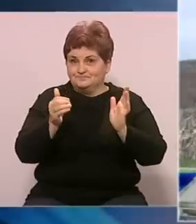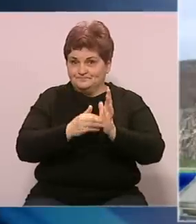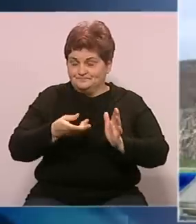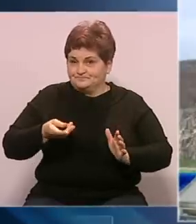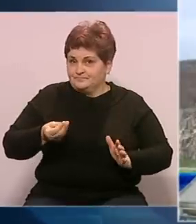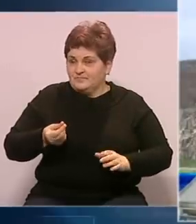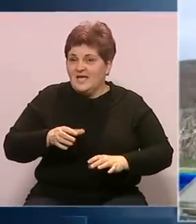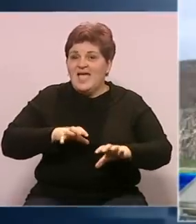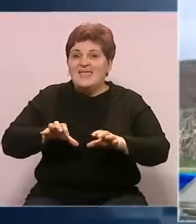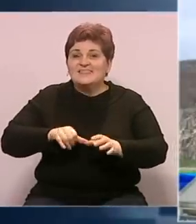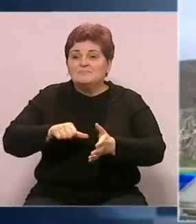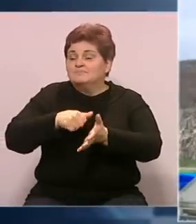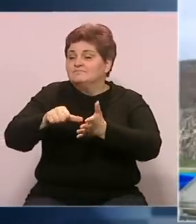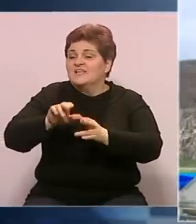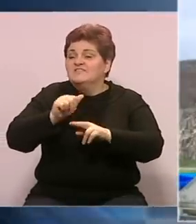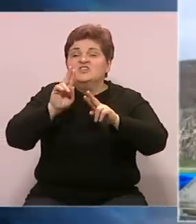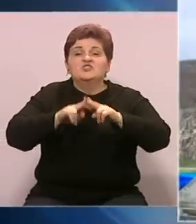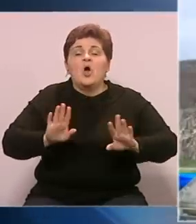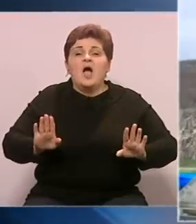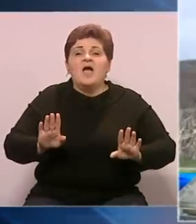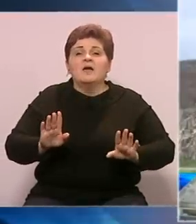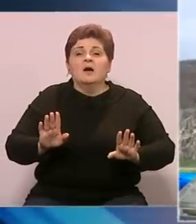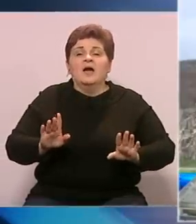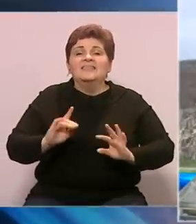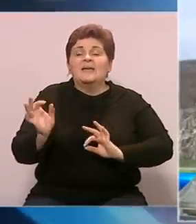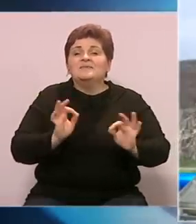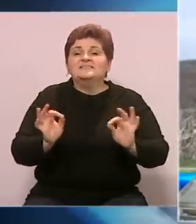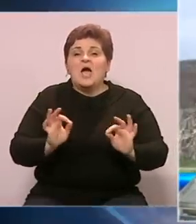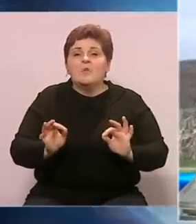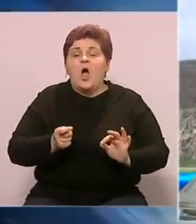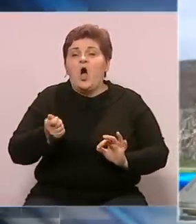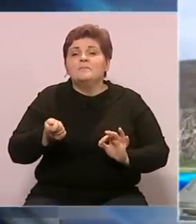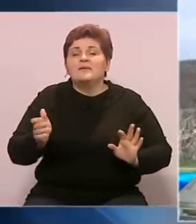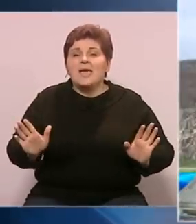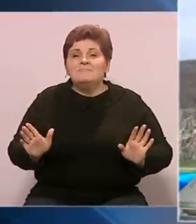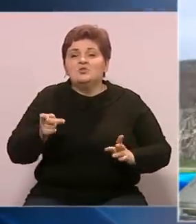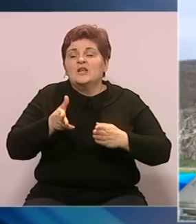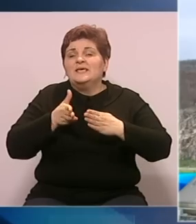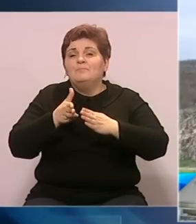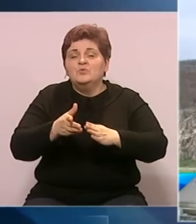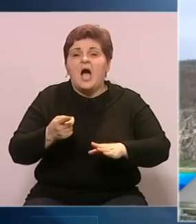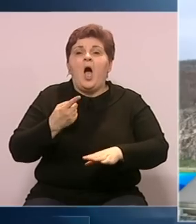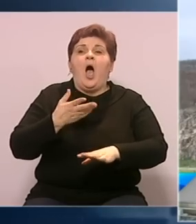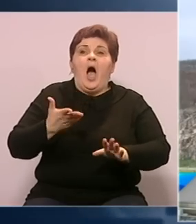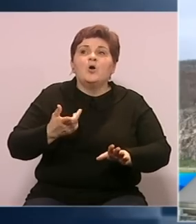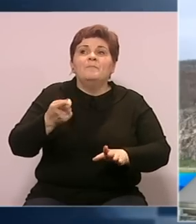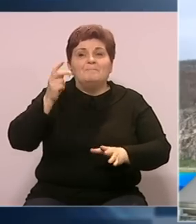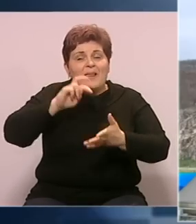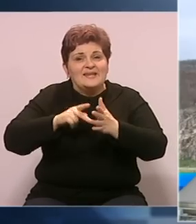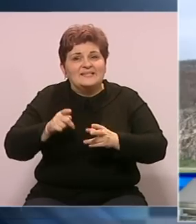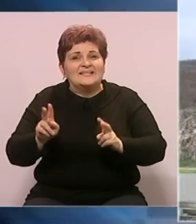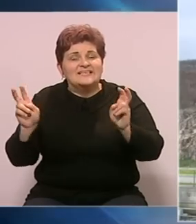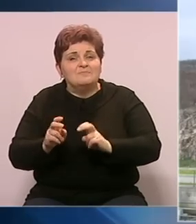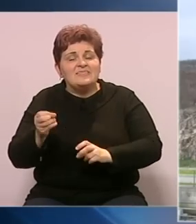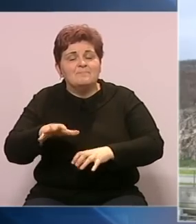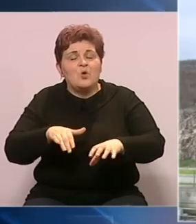novac da se radnicima izmire sve za ostale obaveze i da im se obezbide otpremnine. I to je nekakav put ako bi se odlučili za tu varijantu smanjenja broja